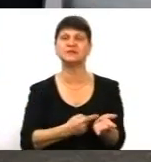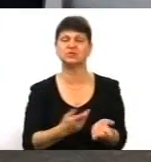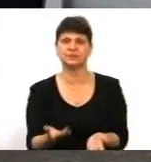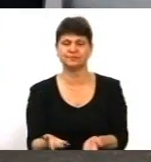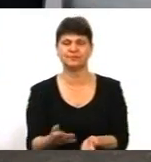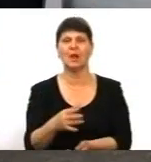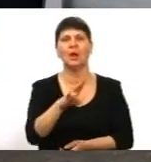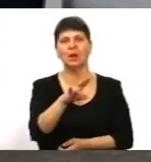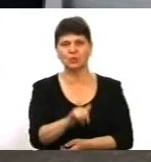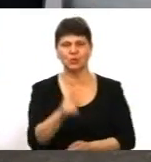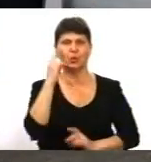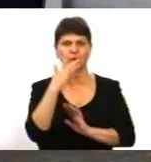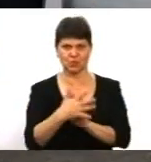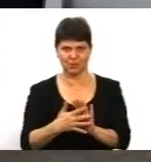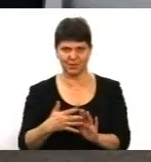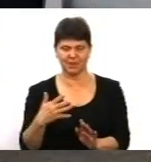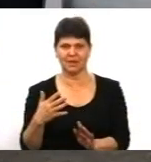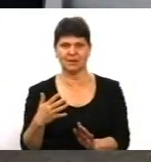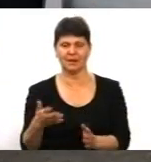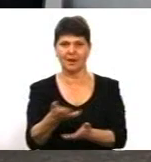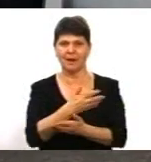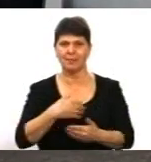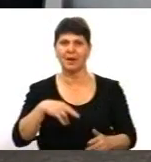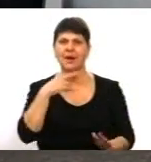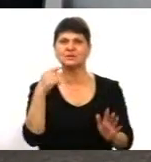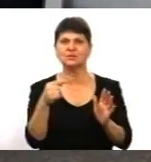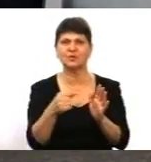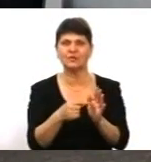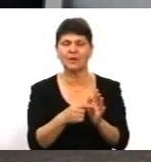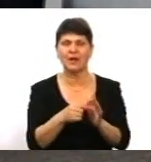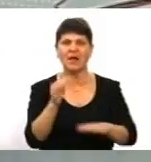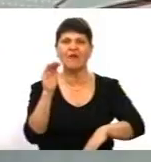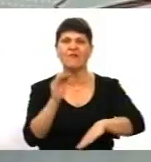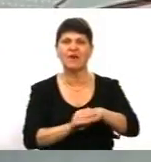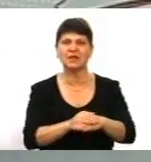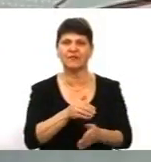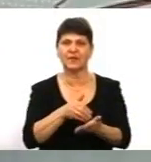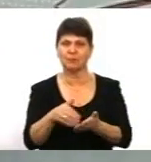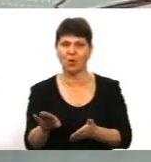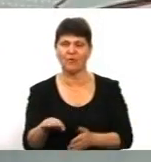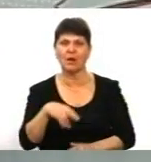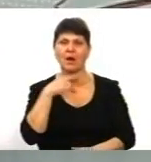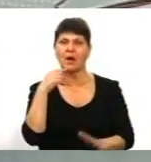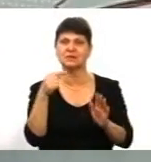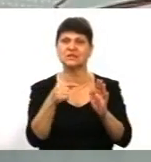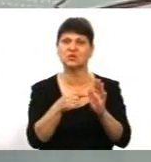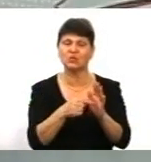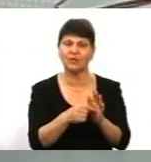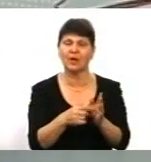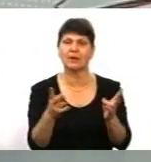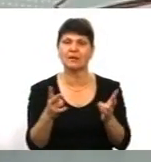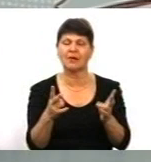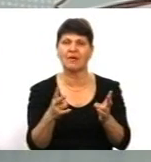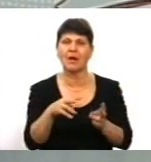ми акцентуємо увагу на факті відмови. А акцентувати треба увагу на мотиві